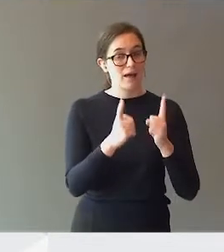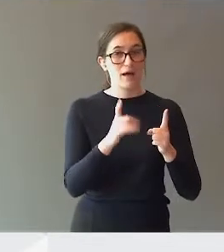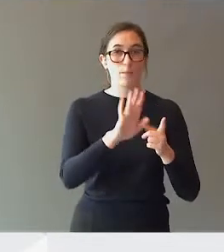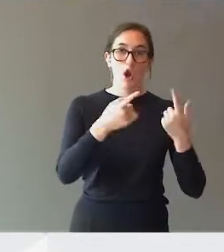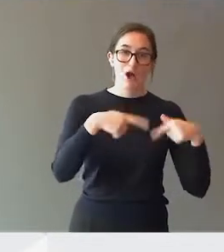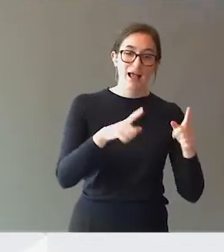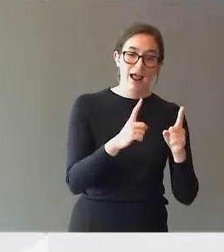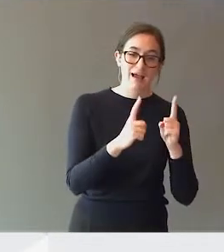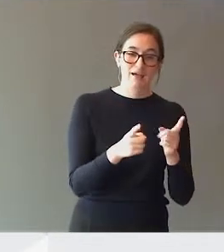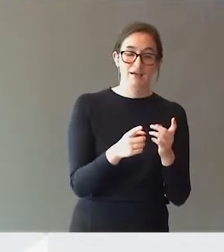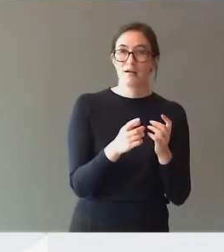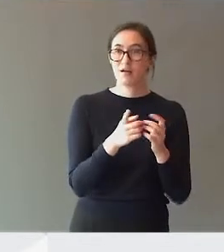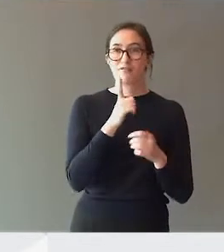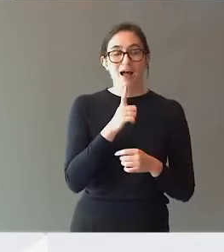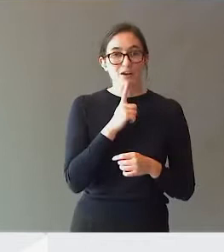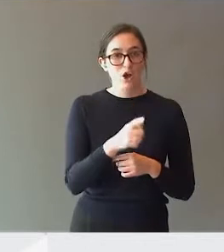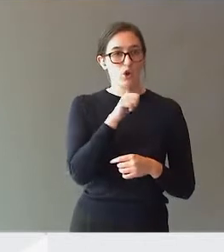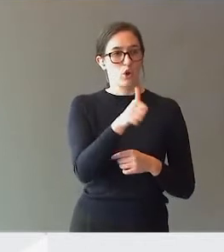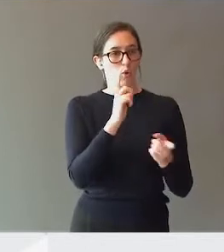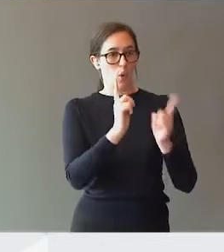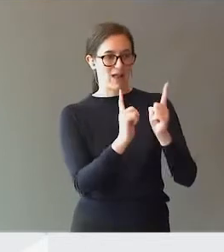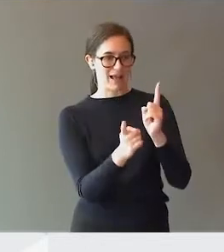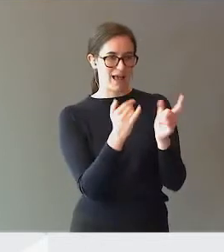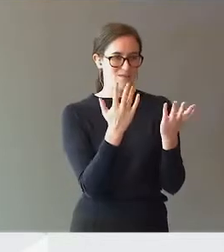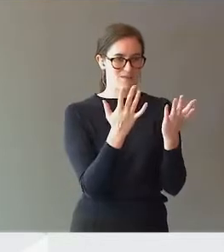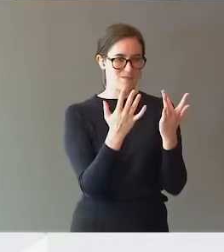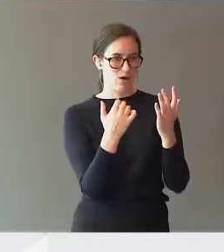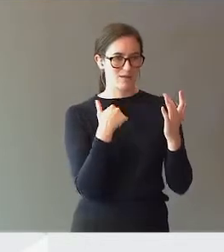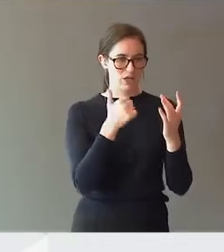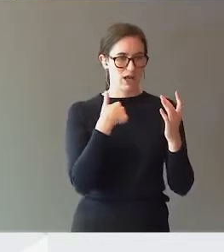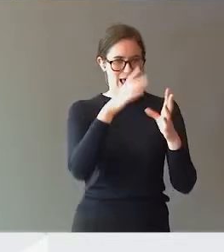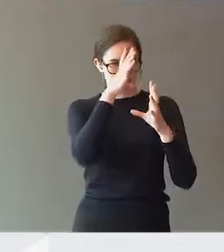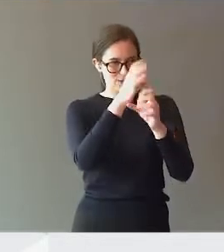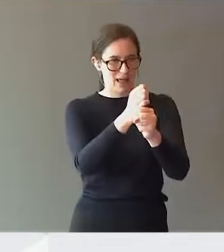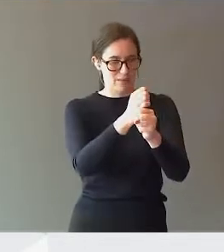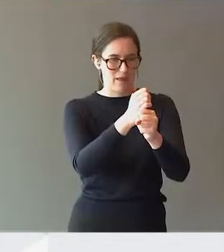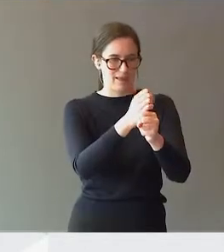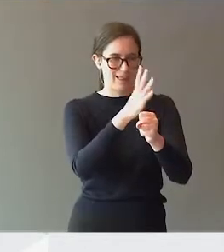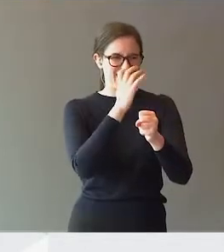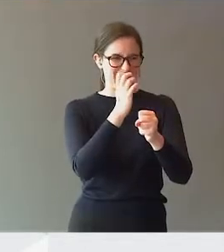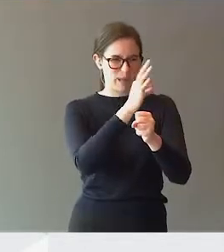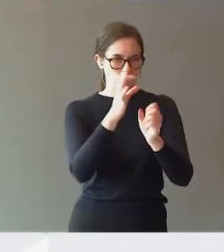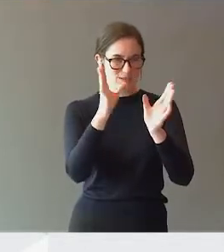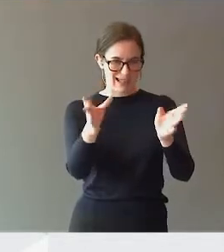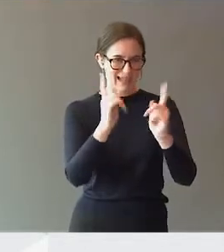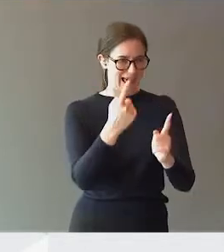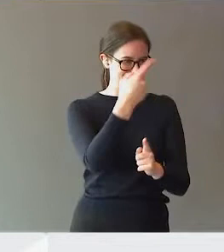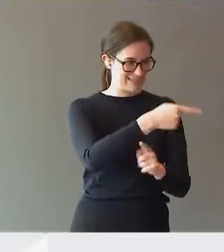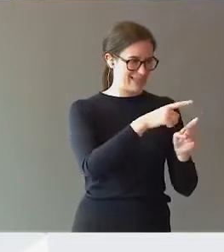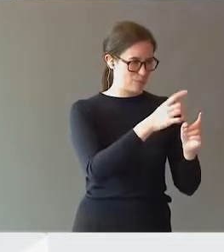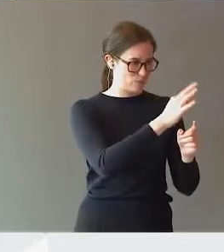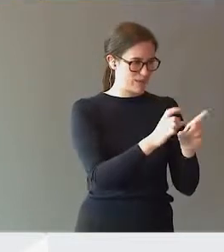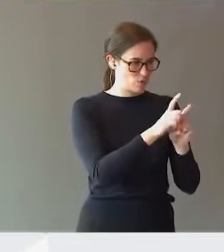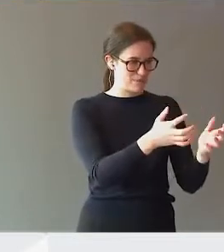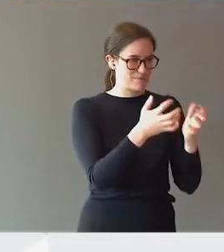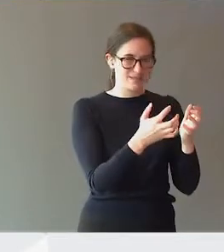barnehagelæreren dag etter dag er nødt til å ta et valg på skal jeg konsentrere meg om de 90% eller skal jeg konsentrere meg om de 10 med særlige behov.